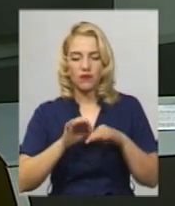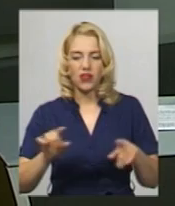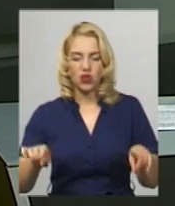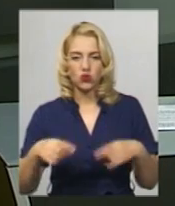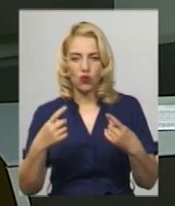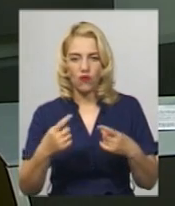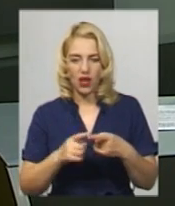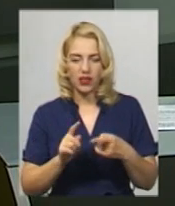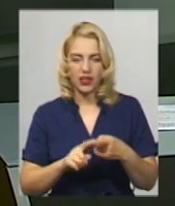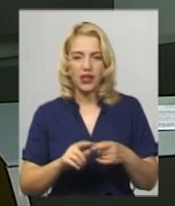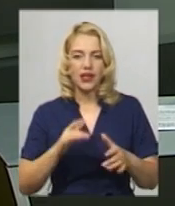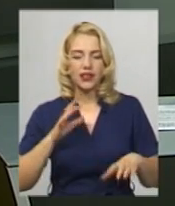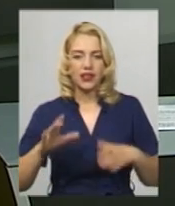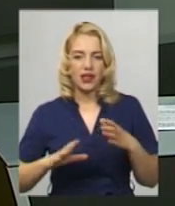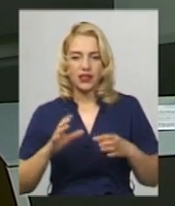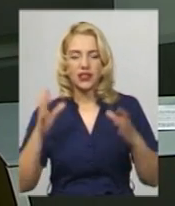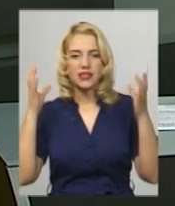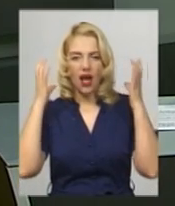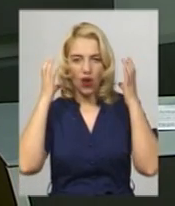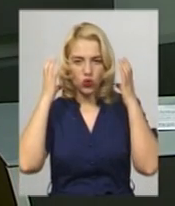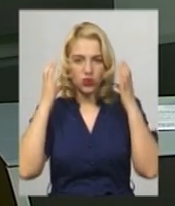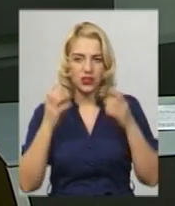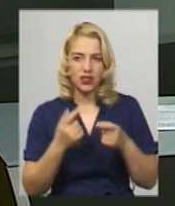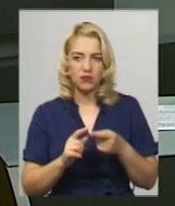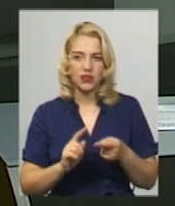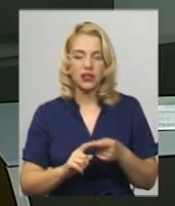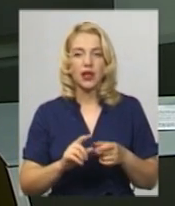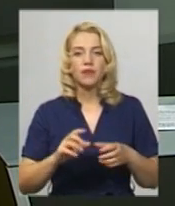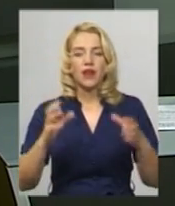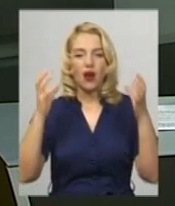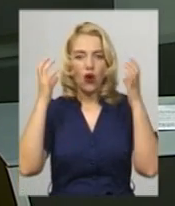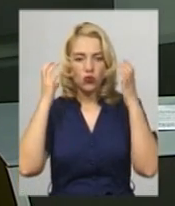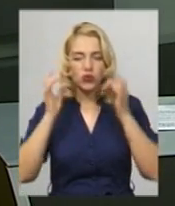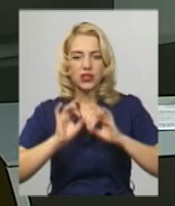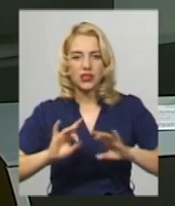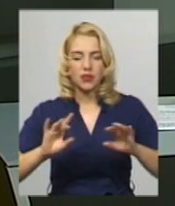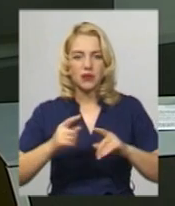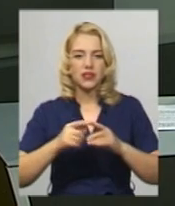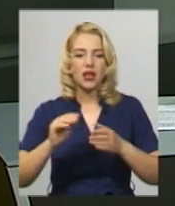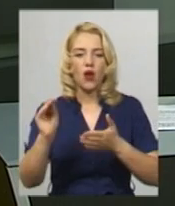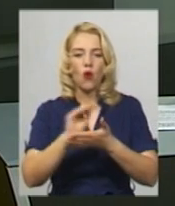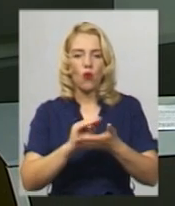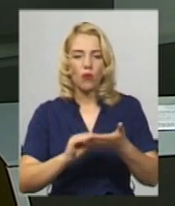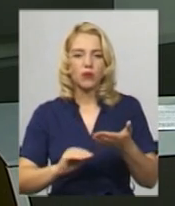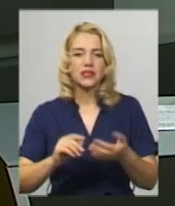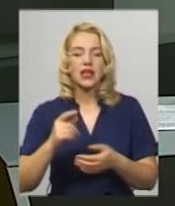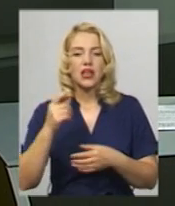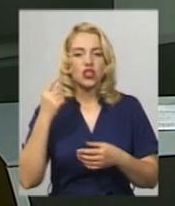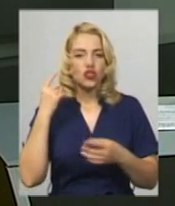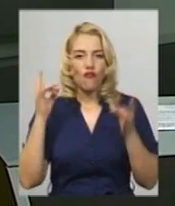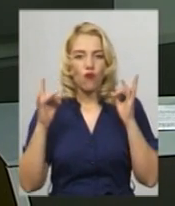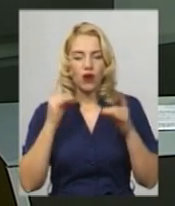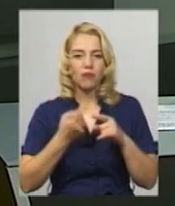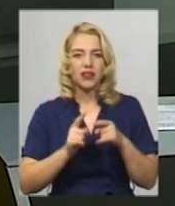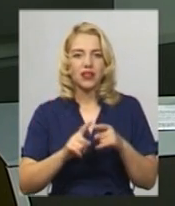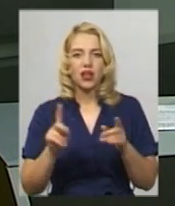аудіоскрипції в рамках програми «Інклюзивне мистецтво». Аудіотранскрипція – це опис звуками те, чого не бачать. Організовували